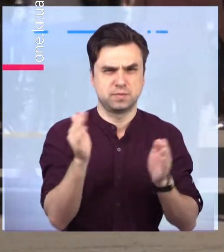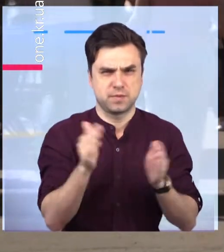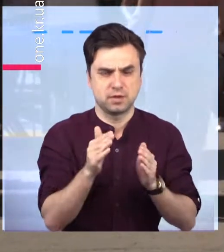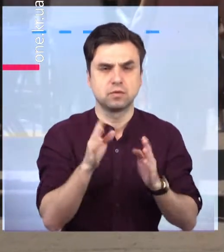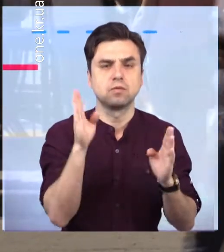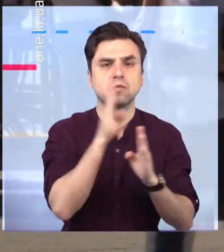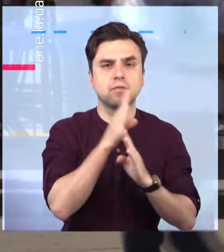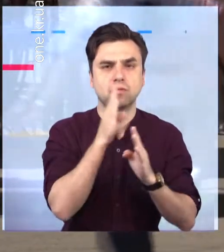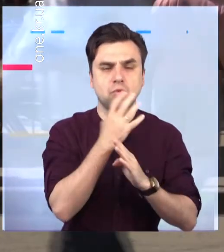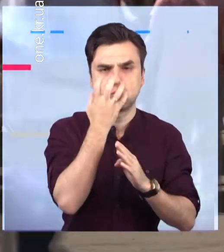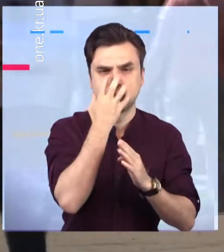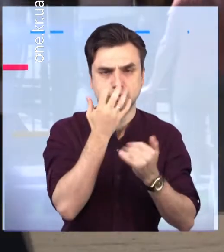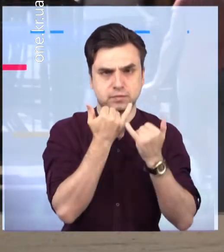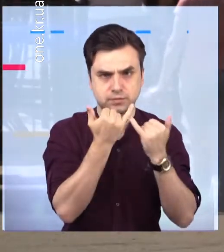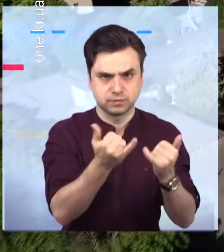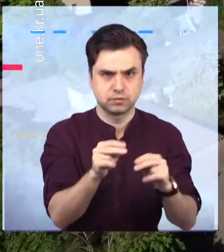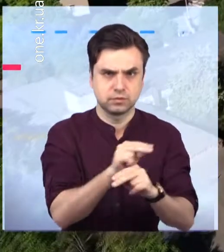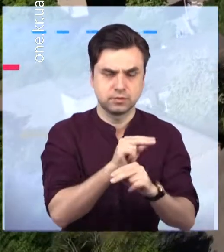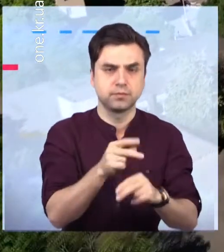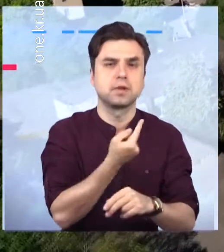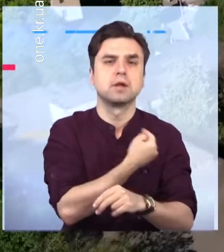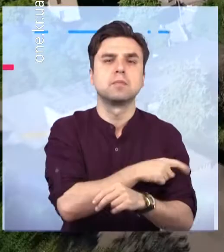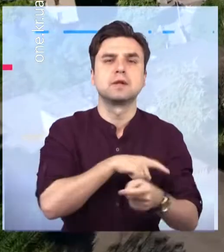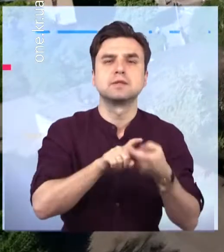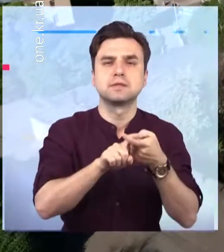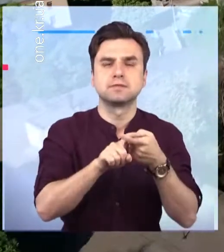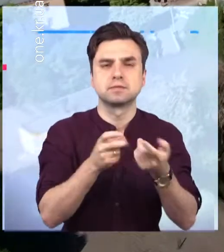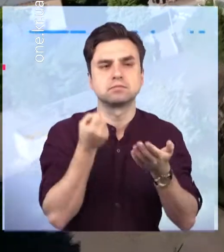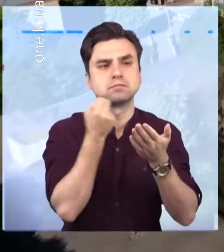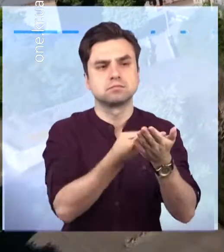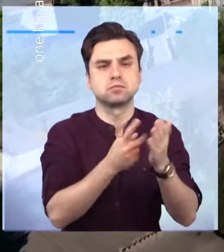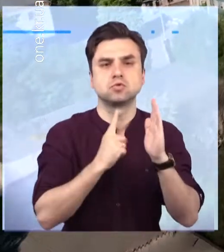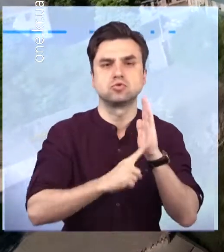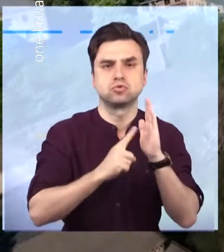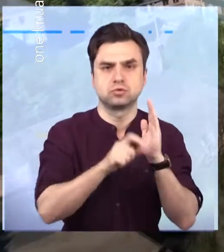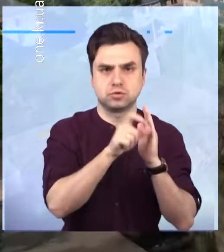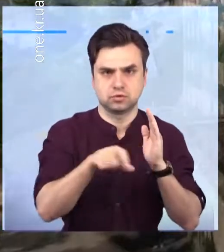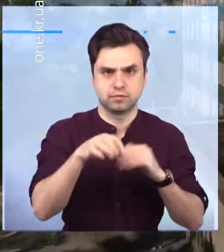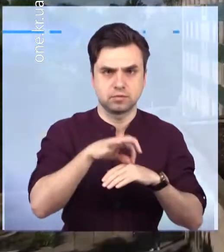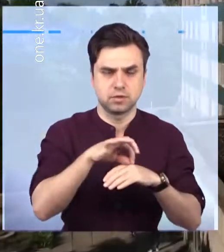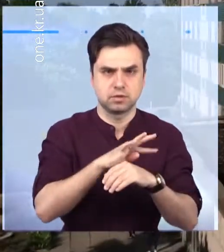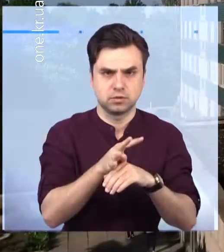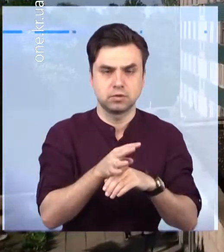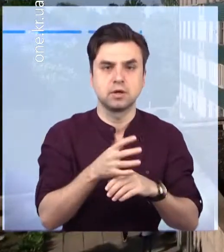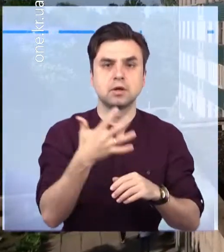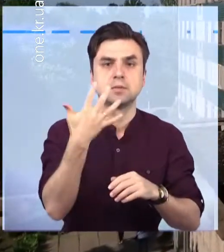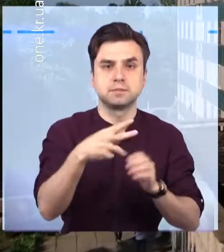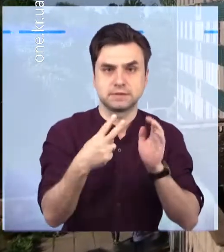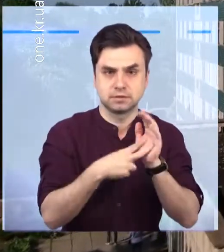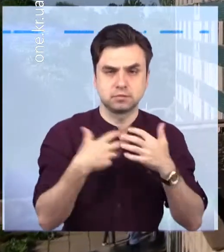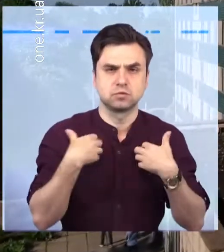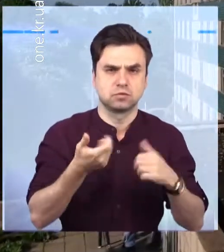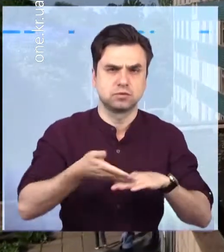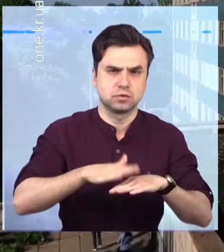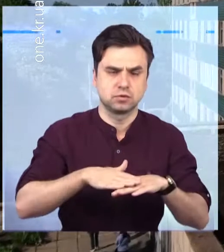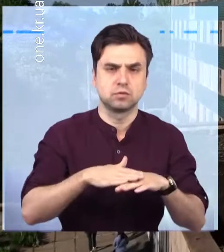менше сотні отримують кисень. В інфекційці з підтвердженим діагнозом знаходиться 60 осіб, 57 людей у